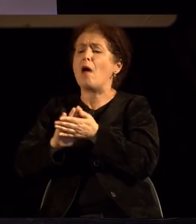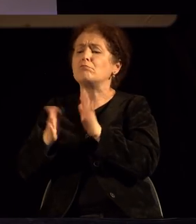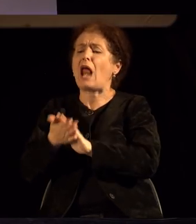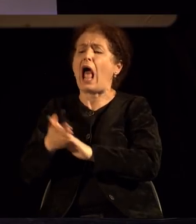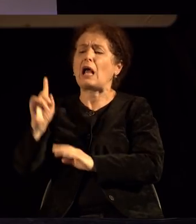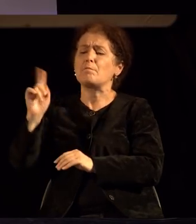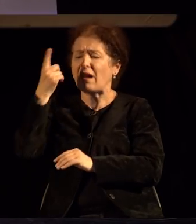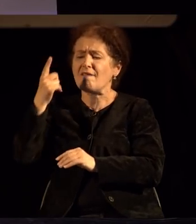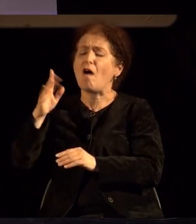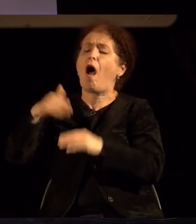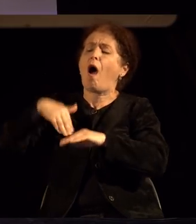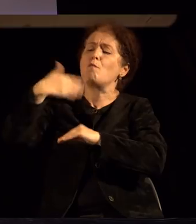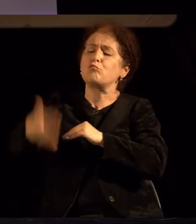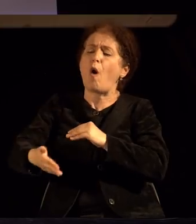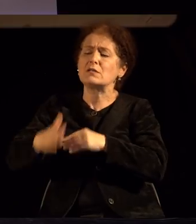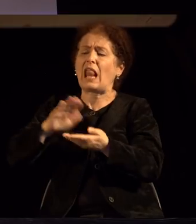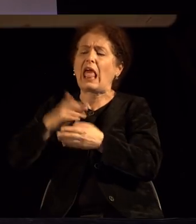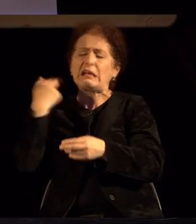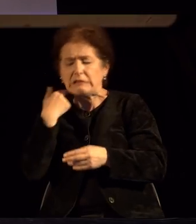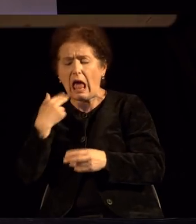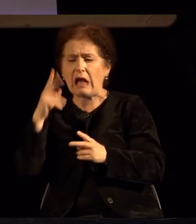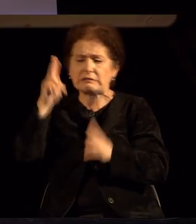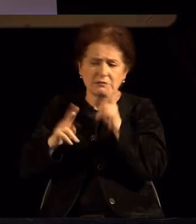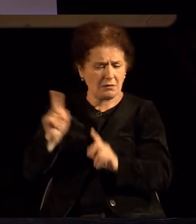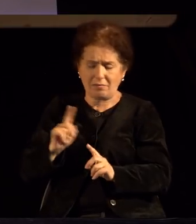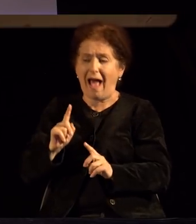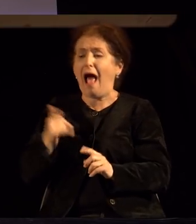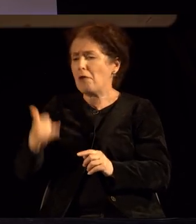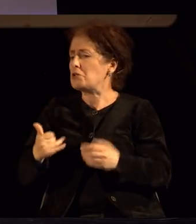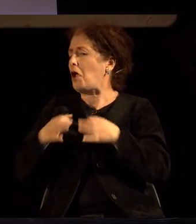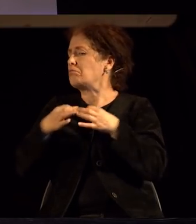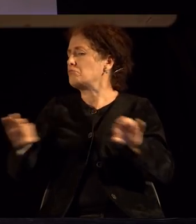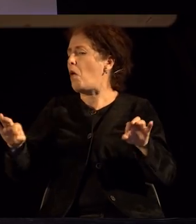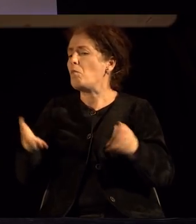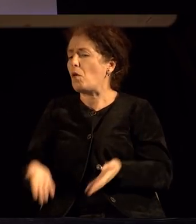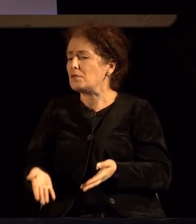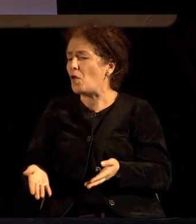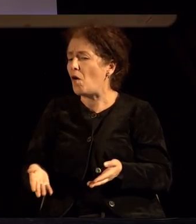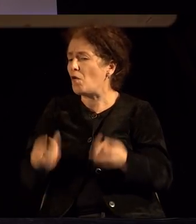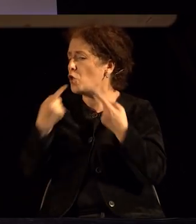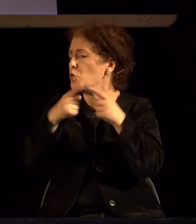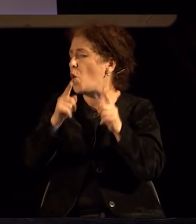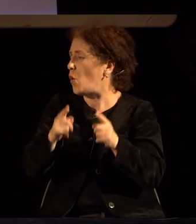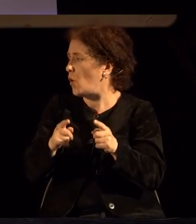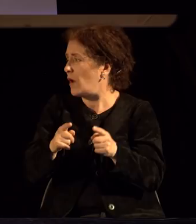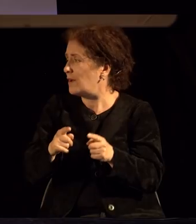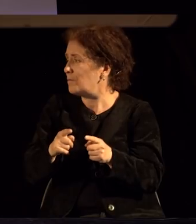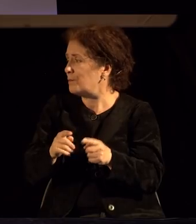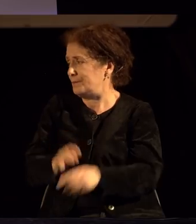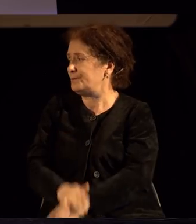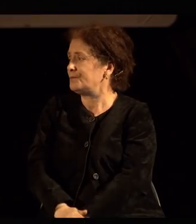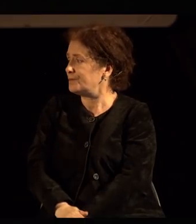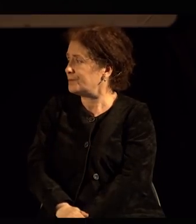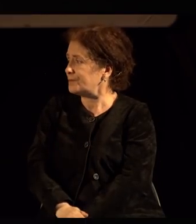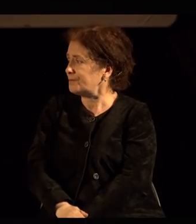мене секојаш нештота функционирале малко по-инако, по-необично односно, како што умеам и да кажам, малко по